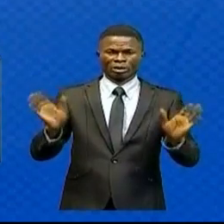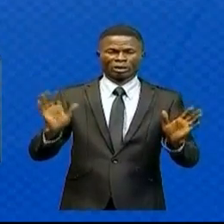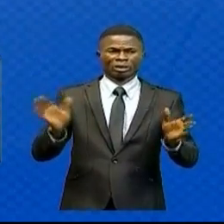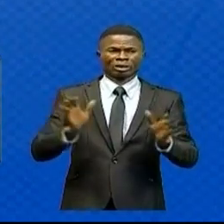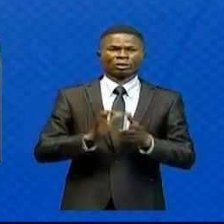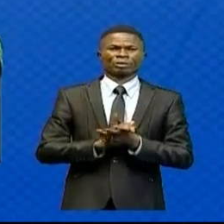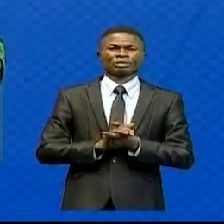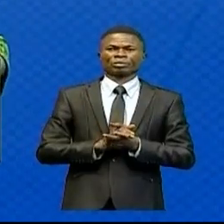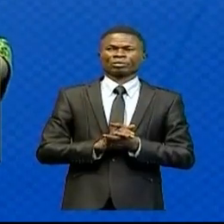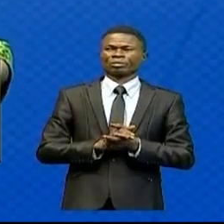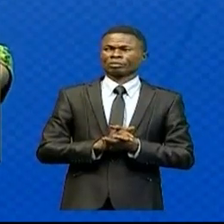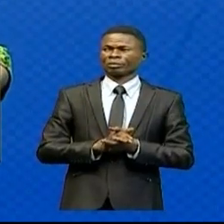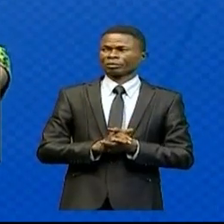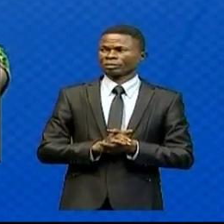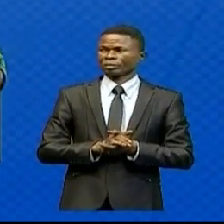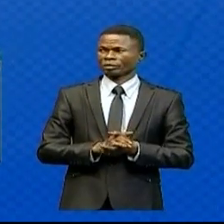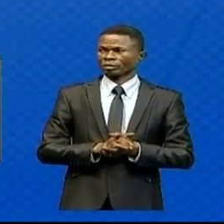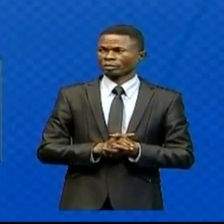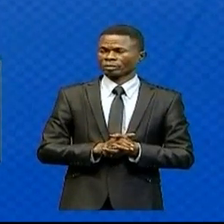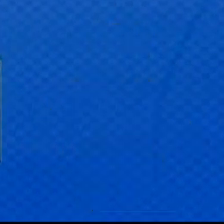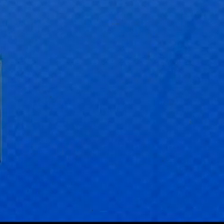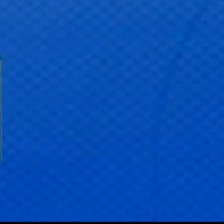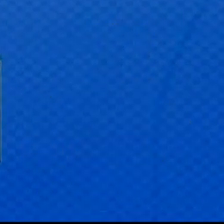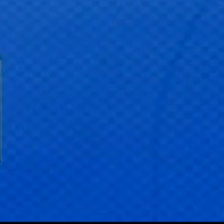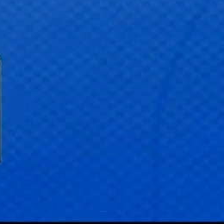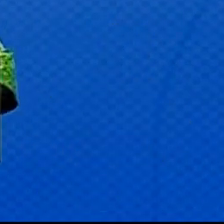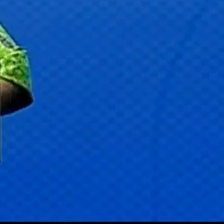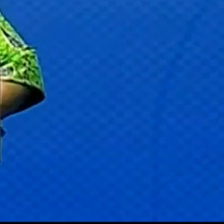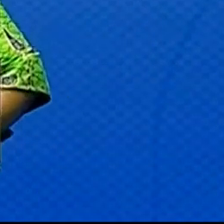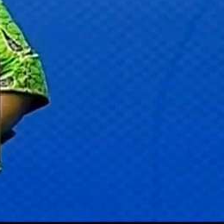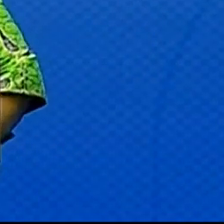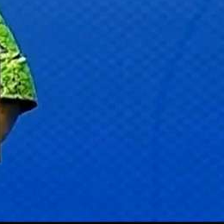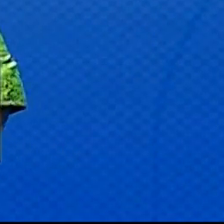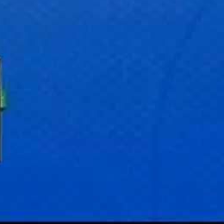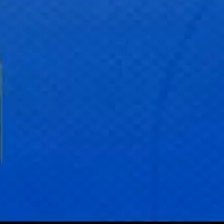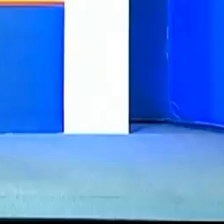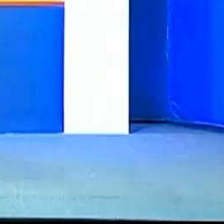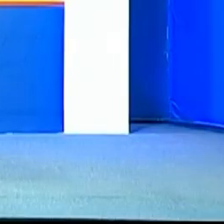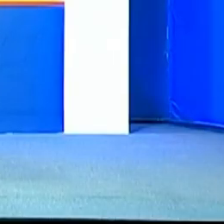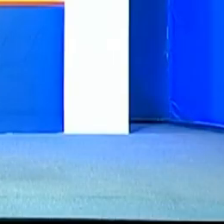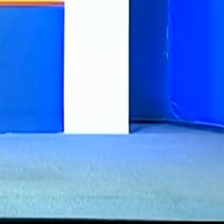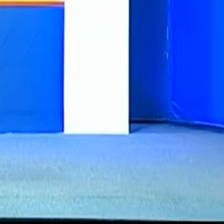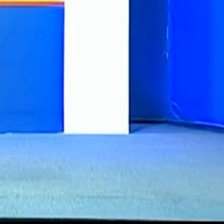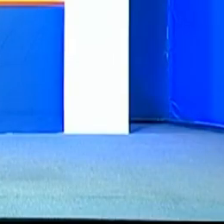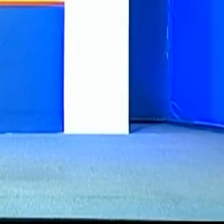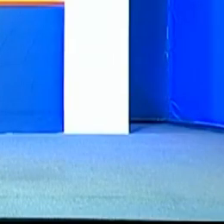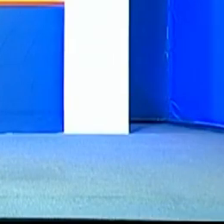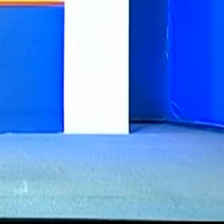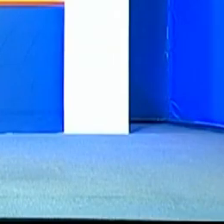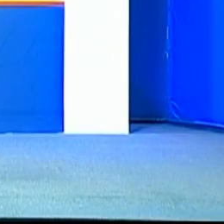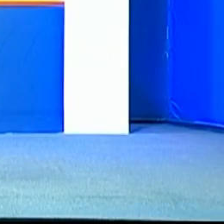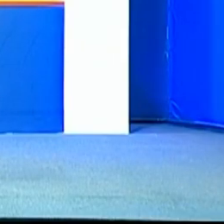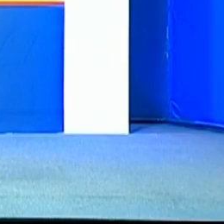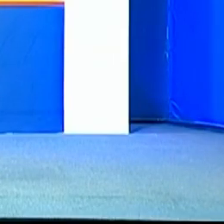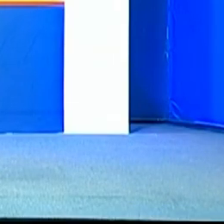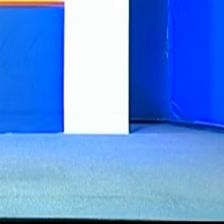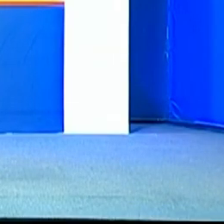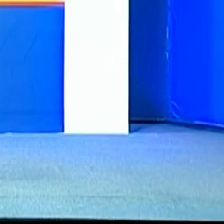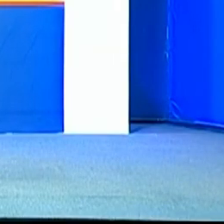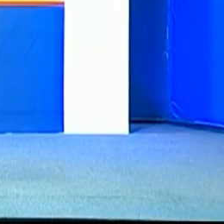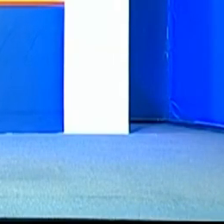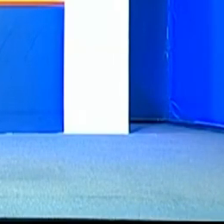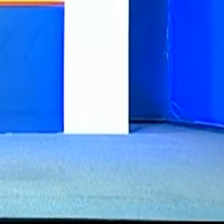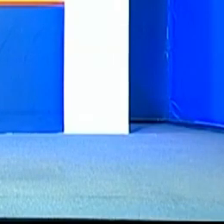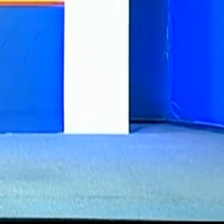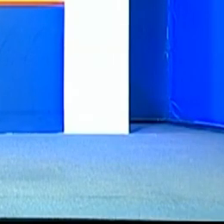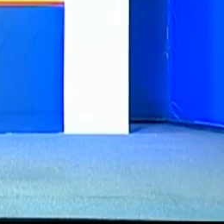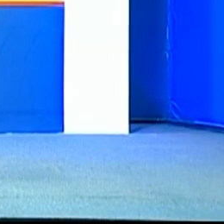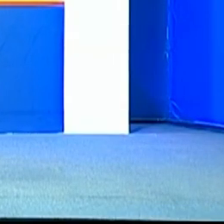-titrage